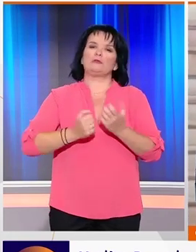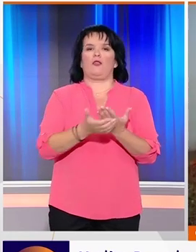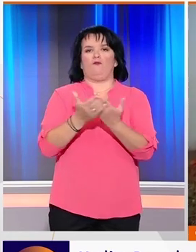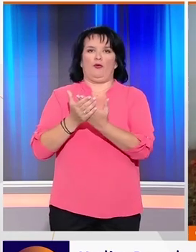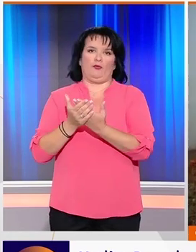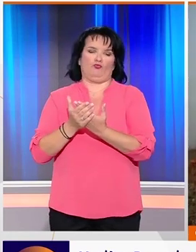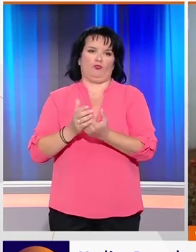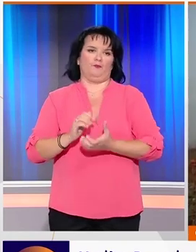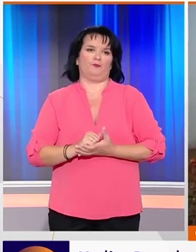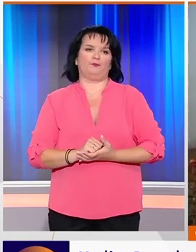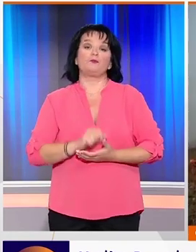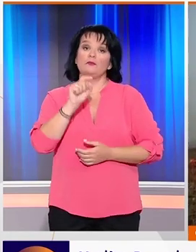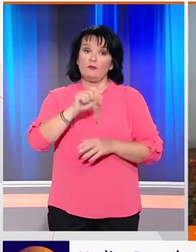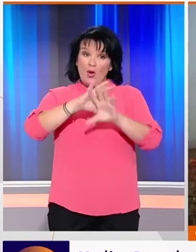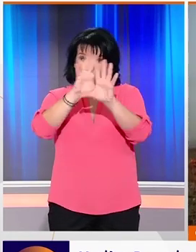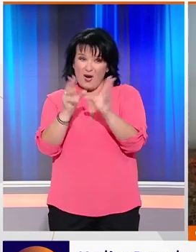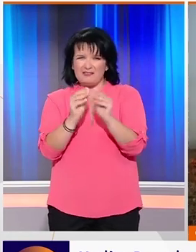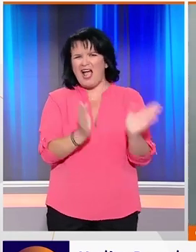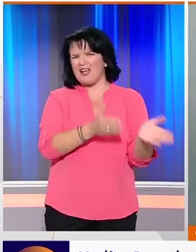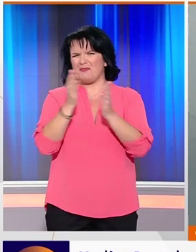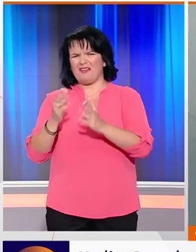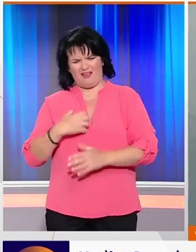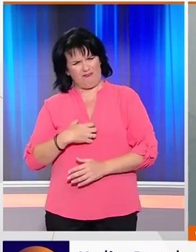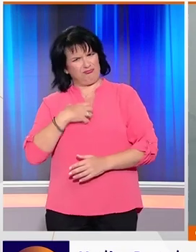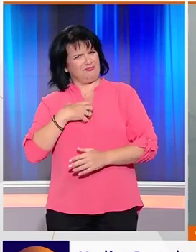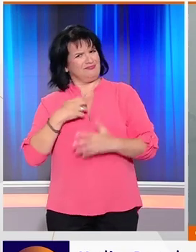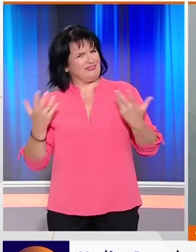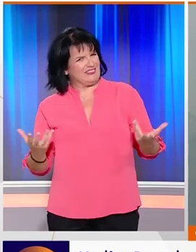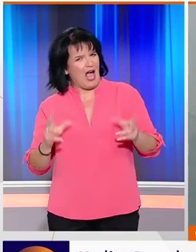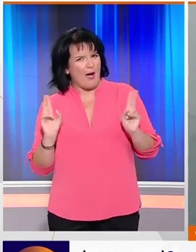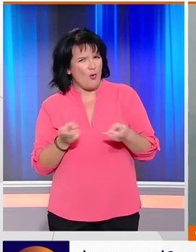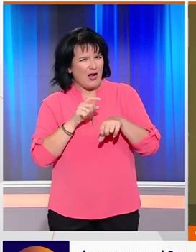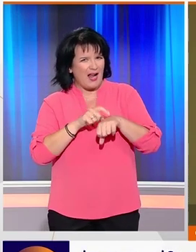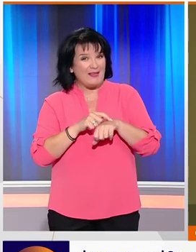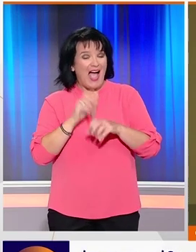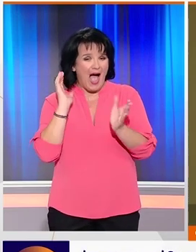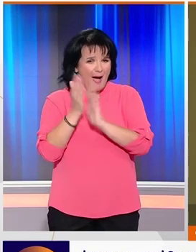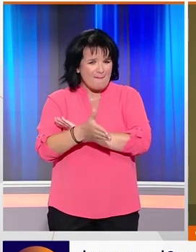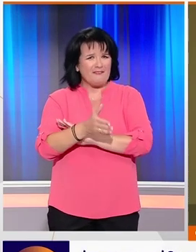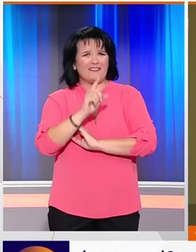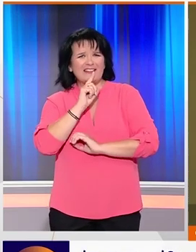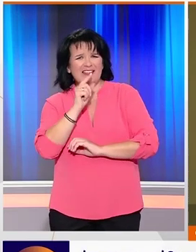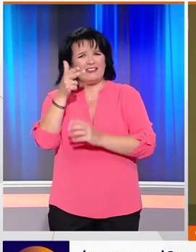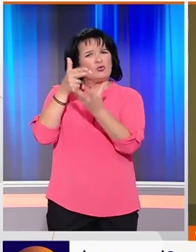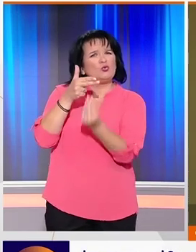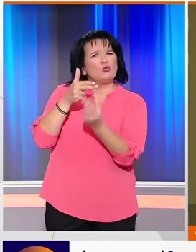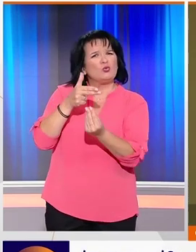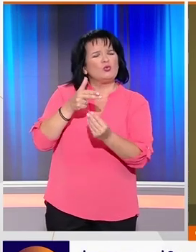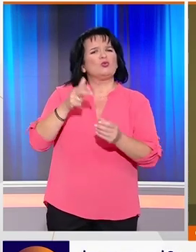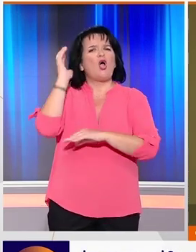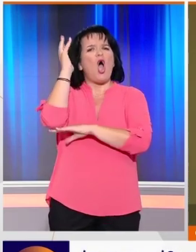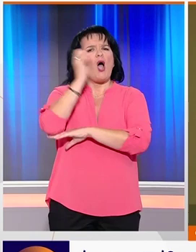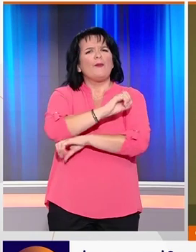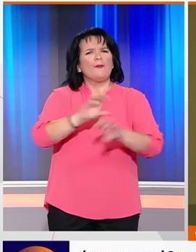βοηθήσουν. Και ενώ συμβαίνουν όλα αυτά, αίσθηση προκαλεί ή αποκάλυψε ότι την ώρα της μετάδοσης του μαγνητοσκοπημένου διαγγέλματός του για την